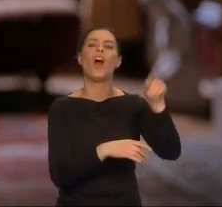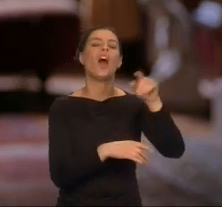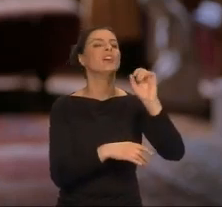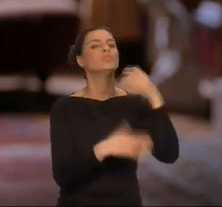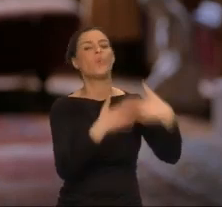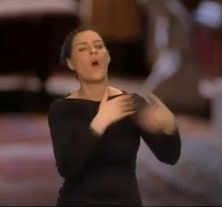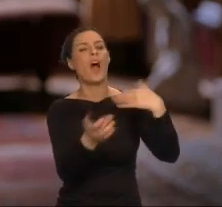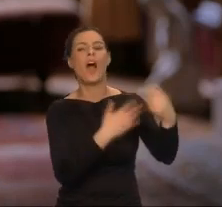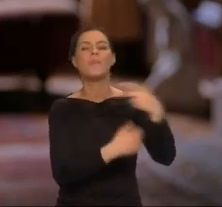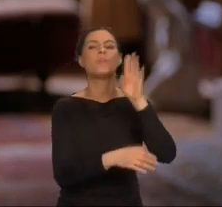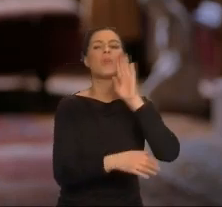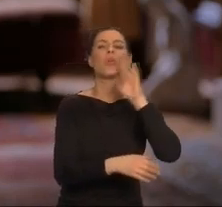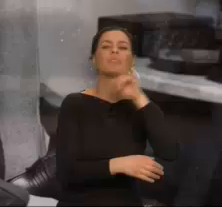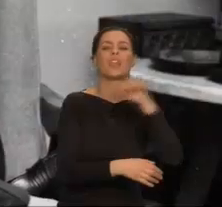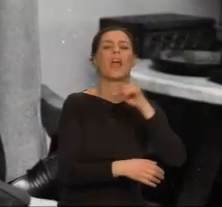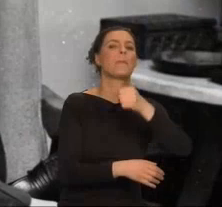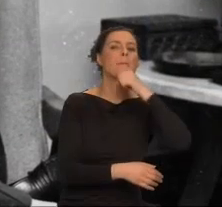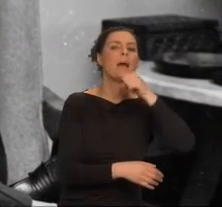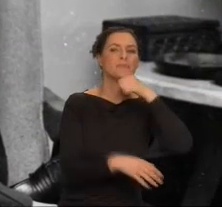złośliwy jak babskie czary.